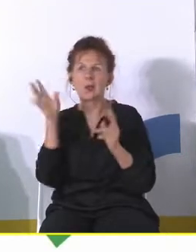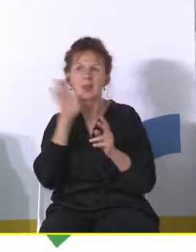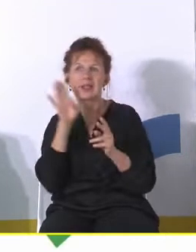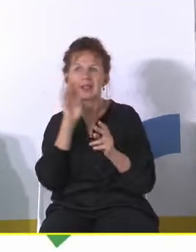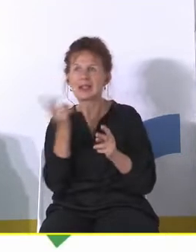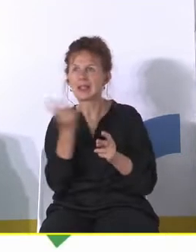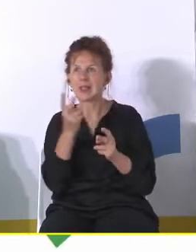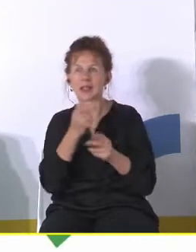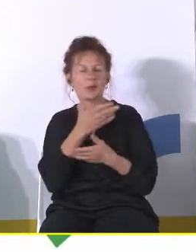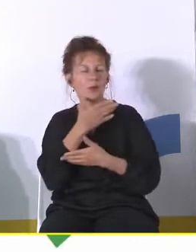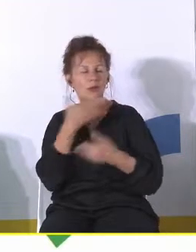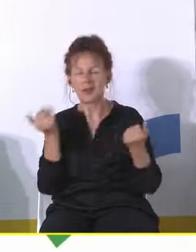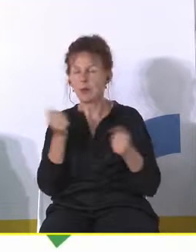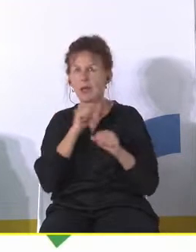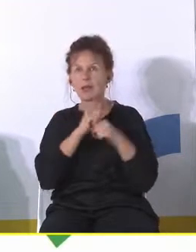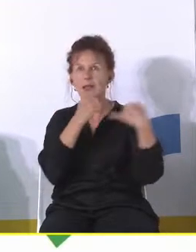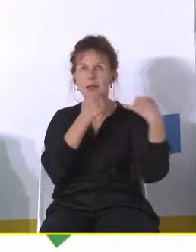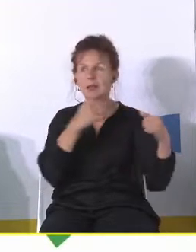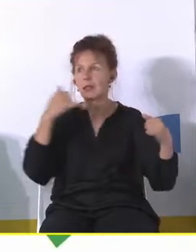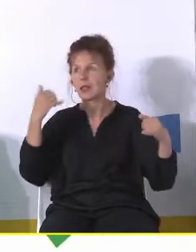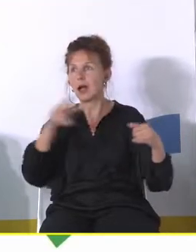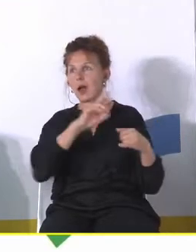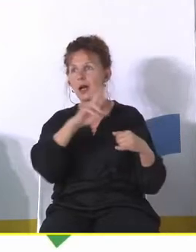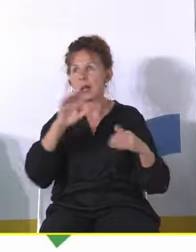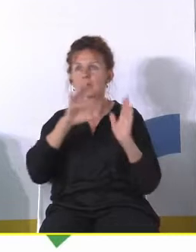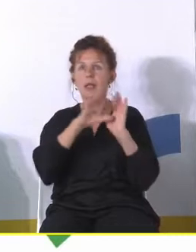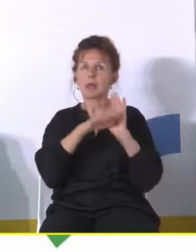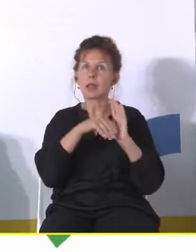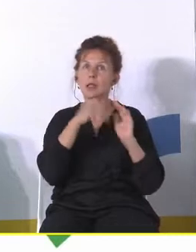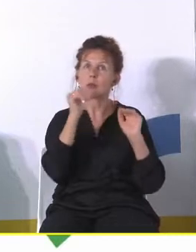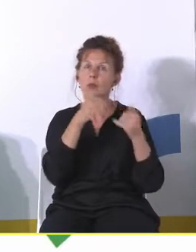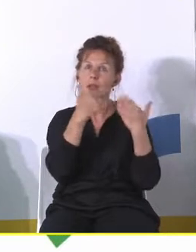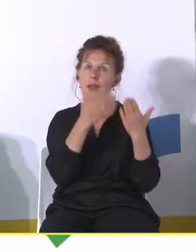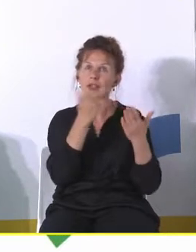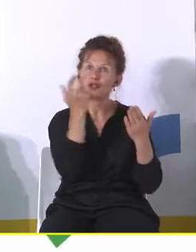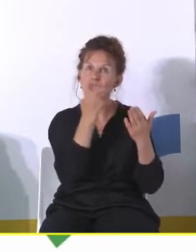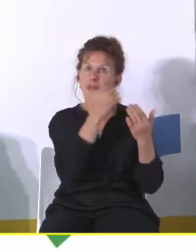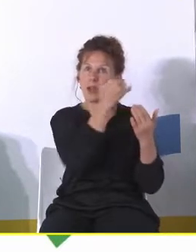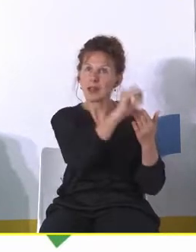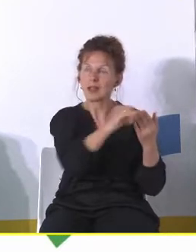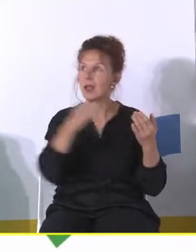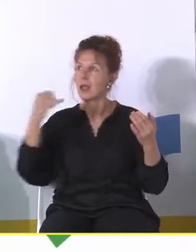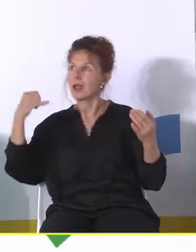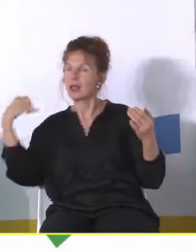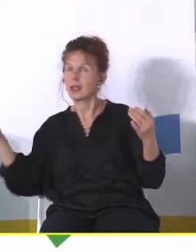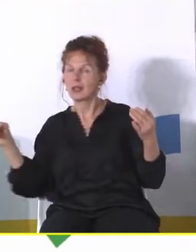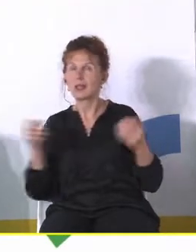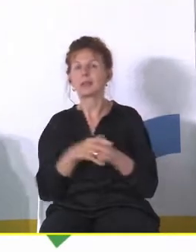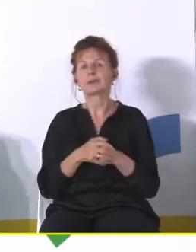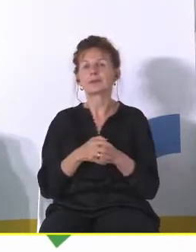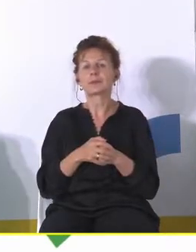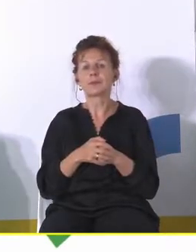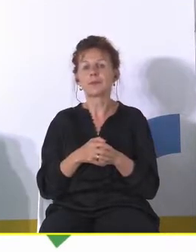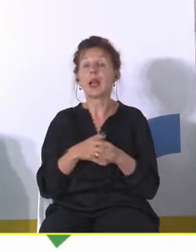się od siebie różni i każde miasto może coś oferować, czego inne miasto nie zaoferuje swoim mieszkańcom.